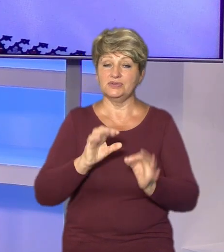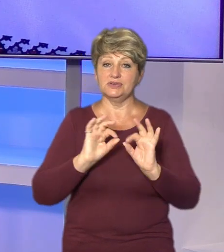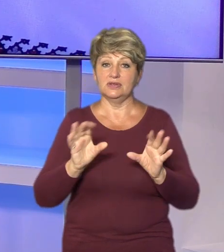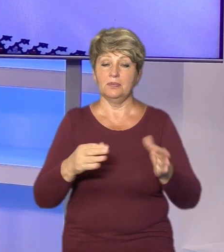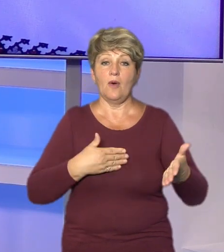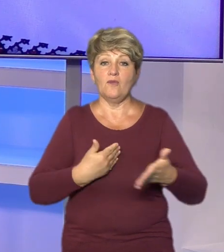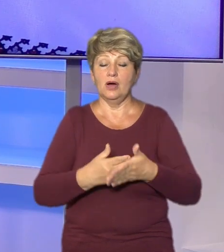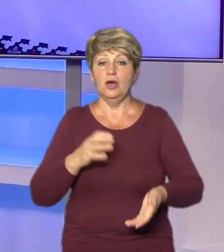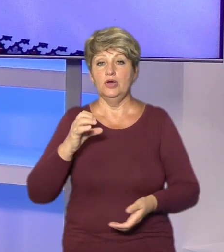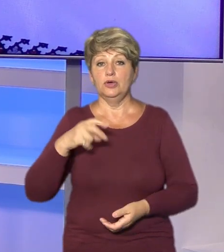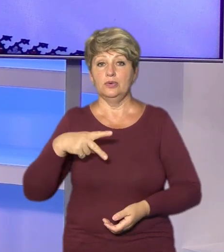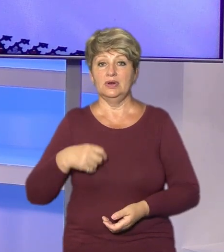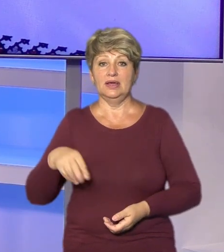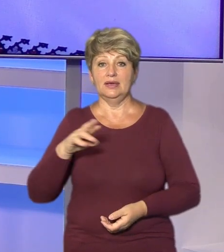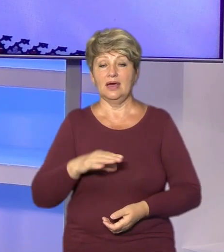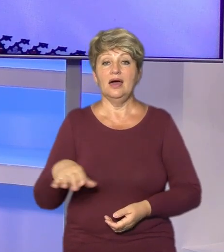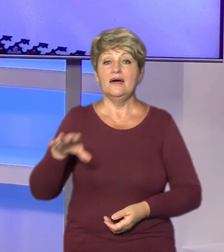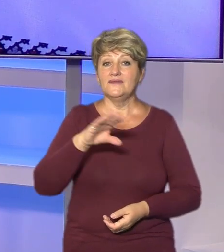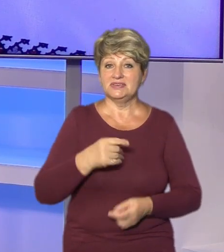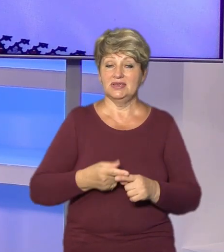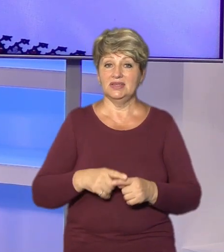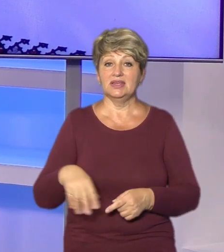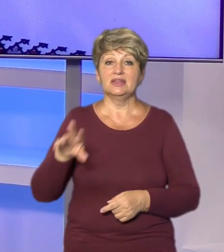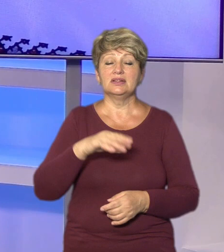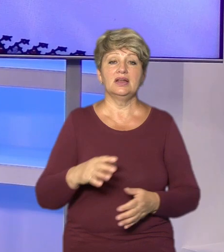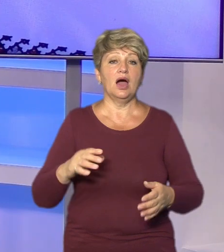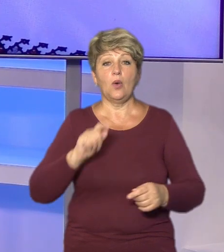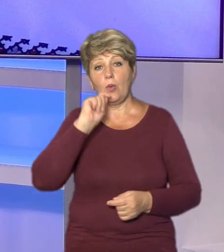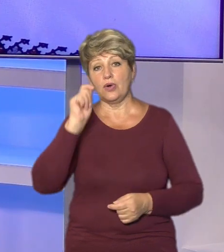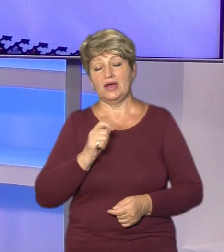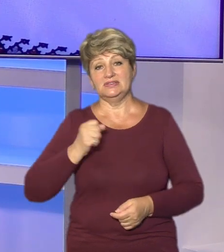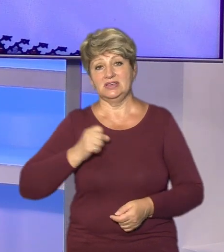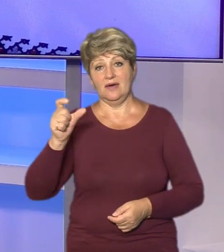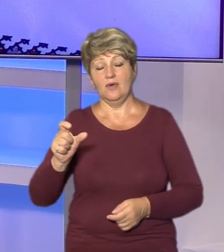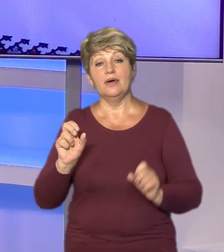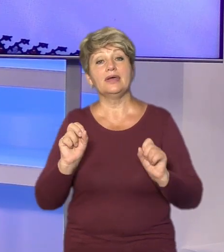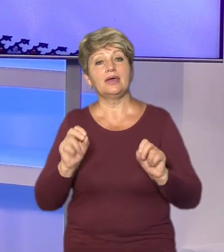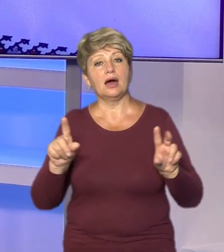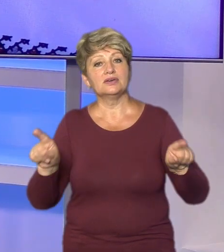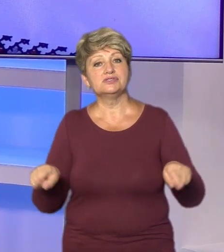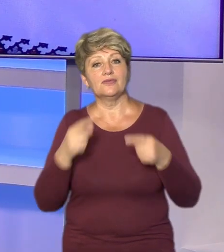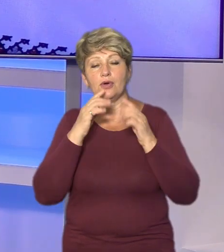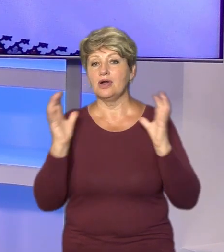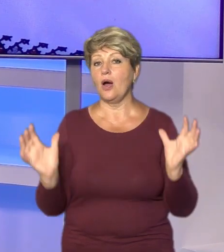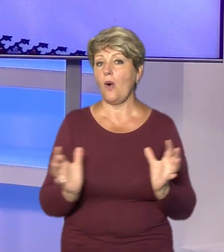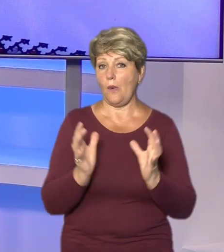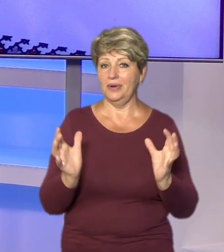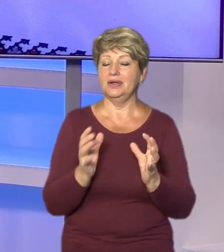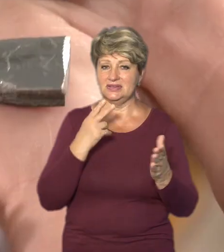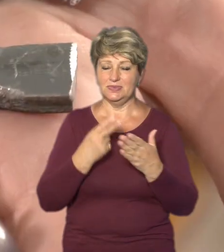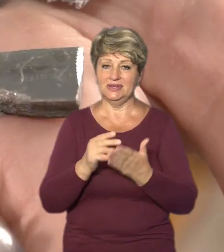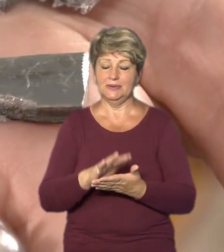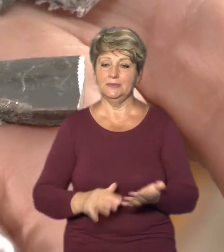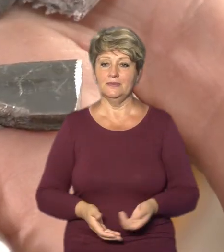волонтерка Юлія Баранько. Каже, все це заради українських військових. Як створювали оберіг, бачила Тетяна Рева.